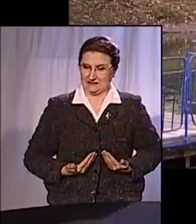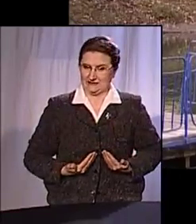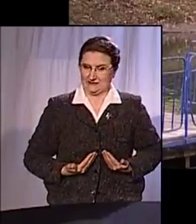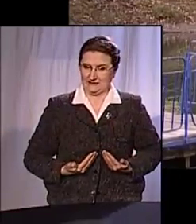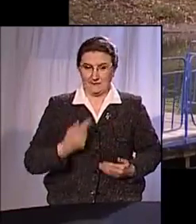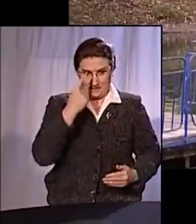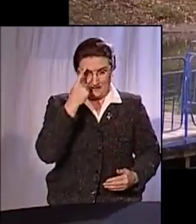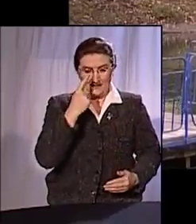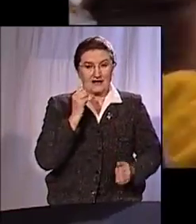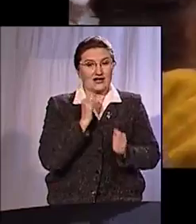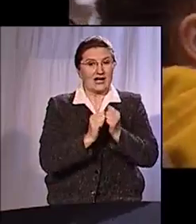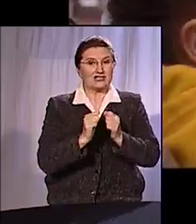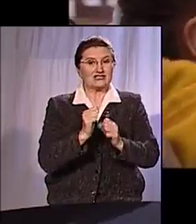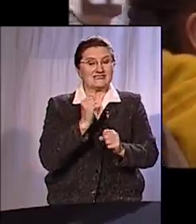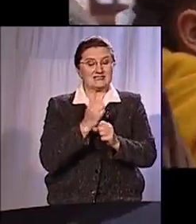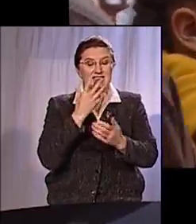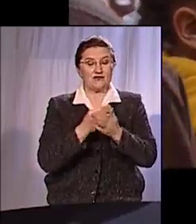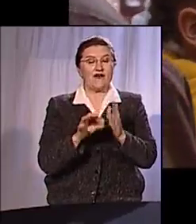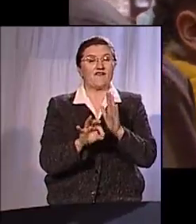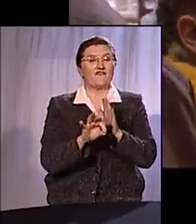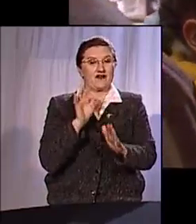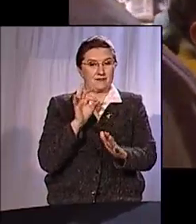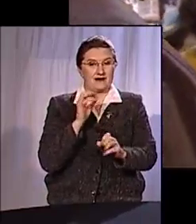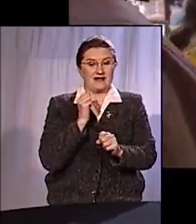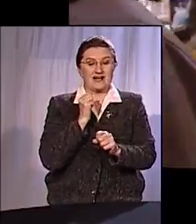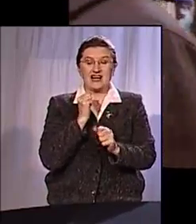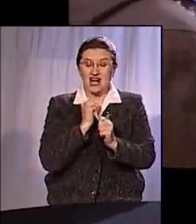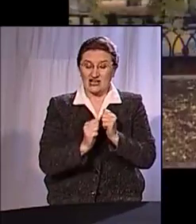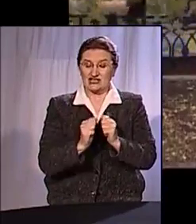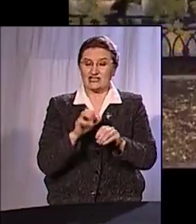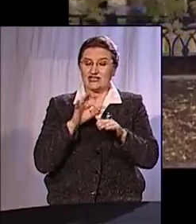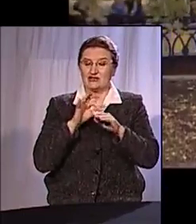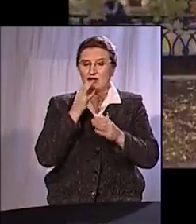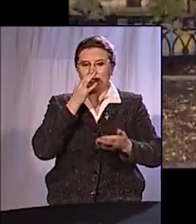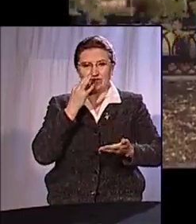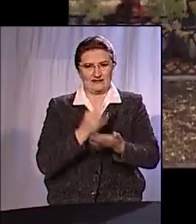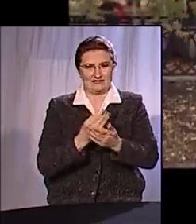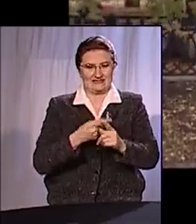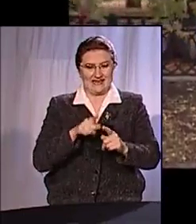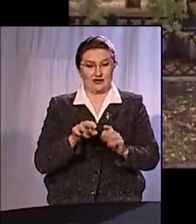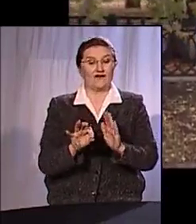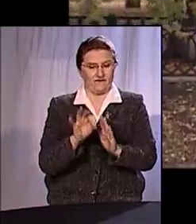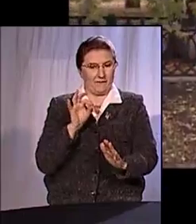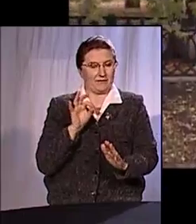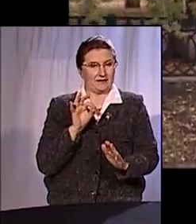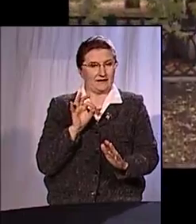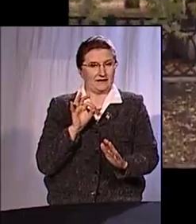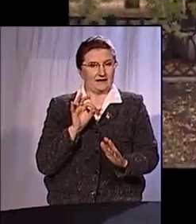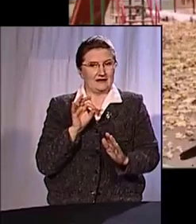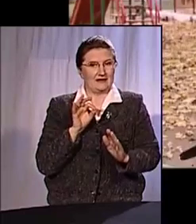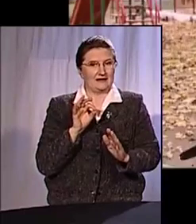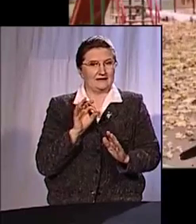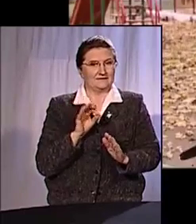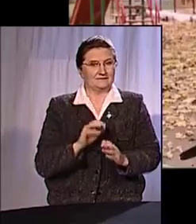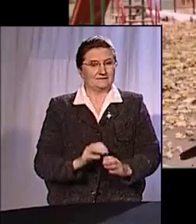Понимаете? Каждый делает свой выбор. И каждый несет ответственность за этот выбор. И закон последствий